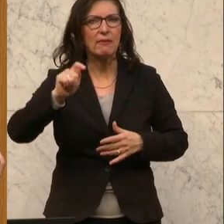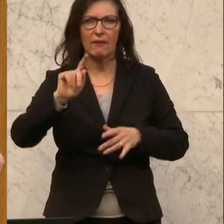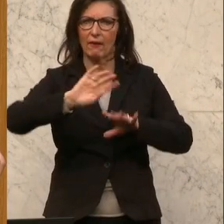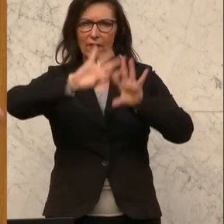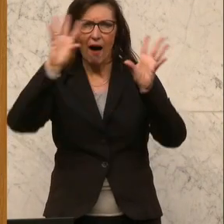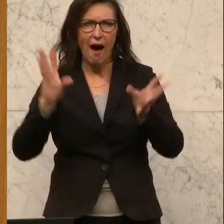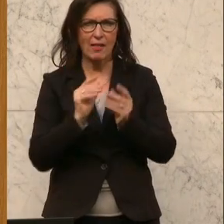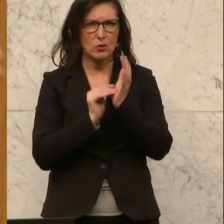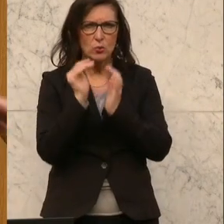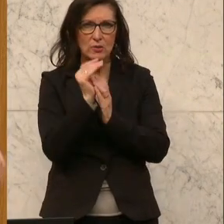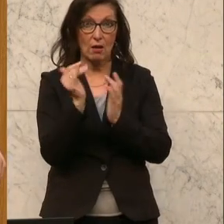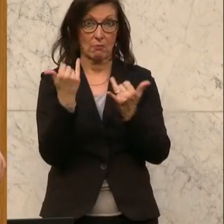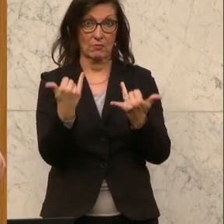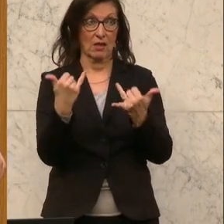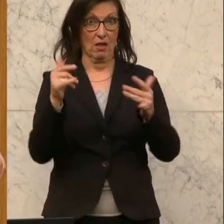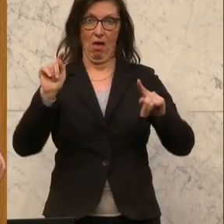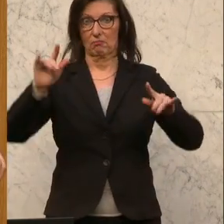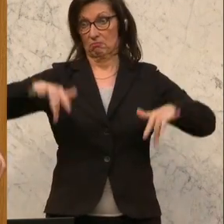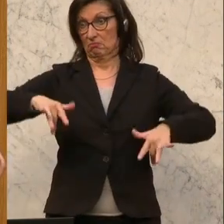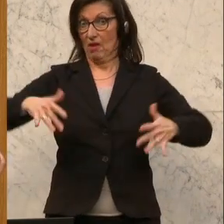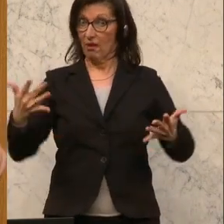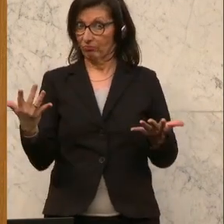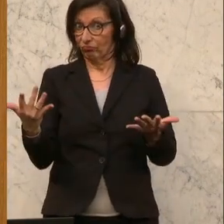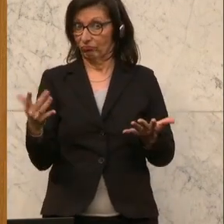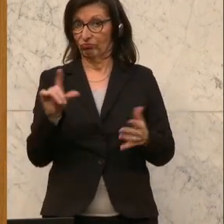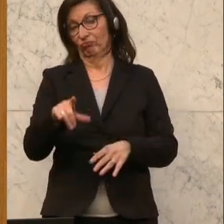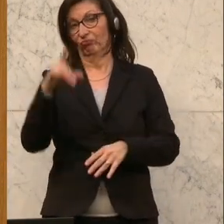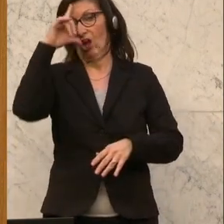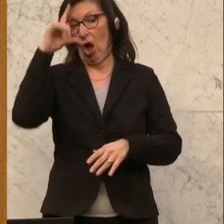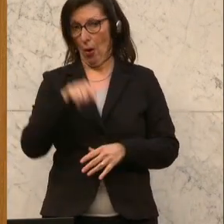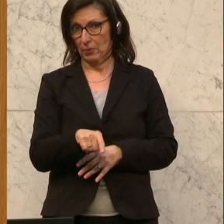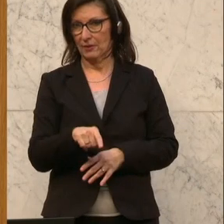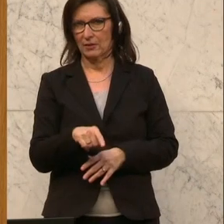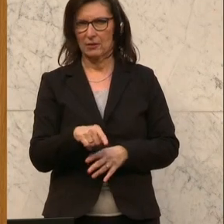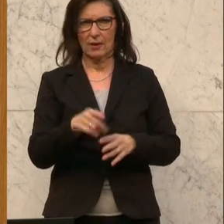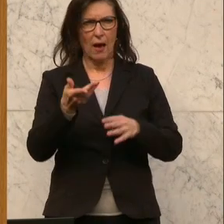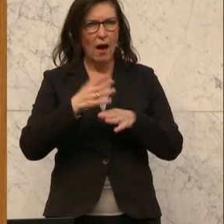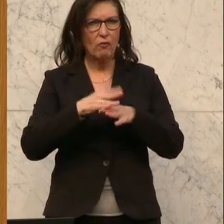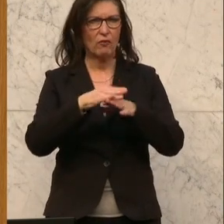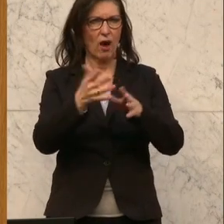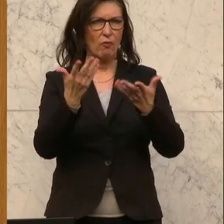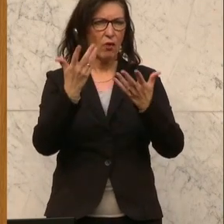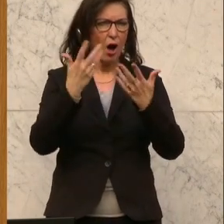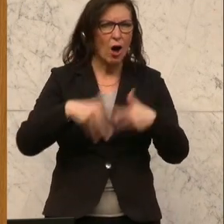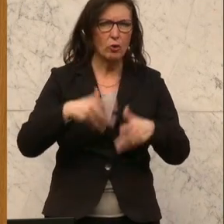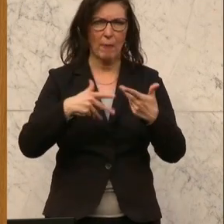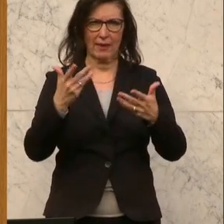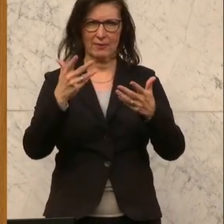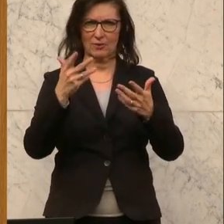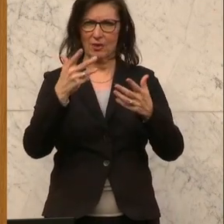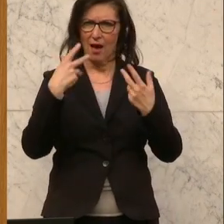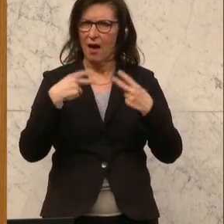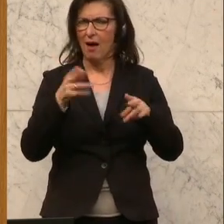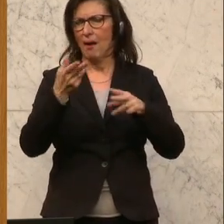derzeit der Elefant im Raum in diesen Belangen. Und die zunehmende Automatisierung, die Digitalisierung verändert die